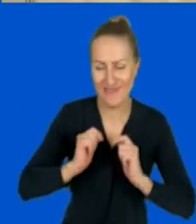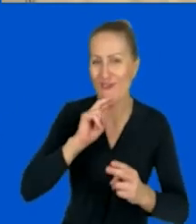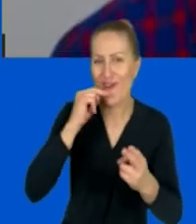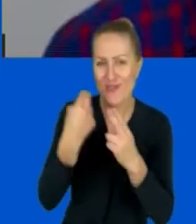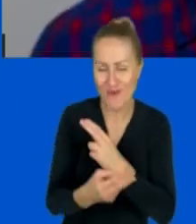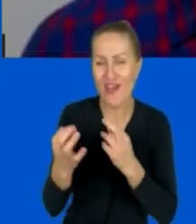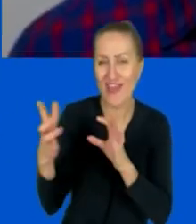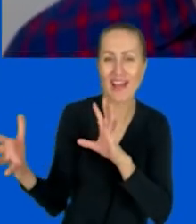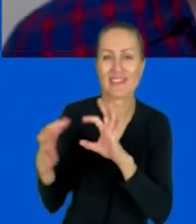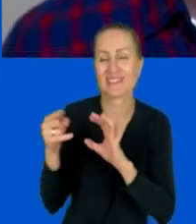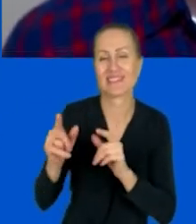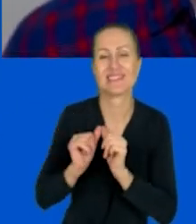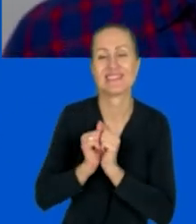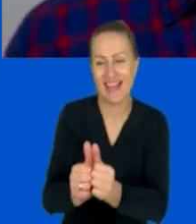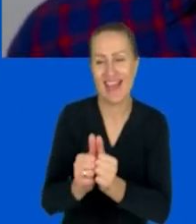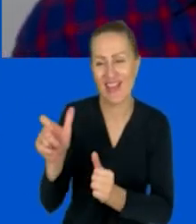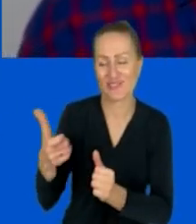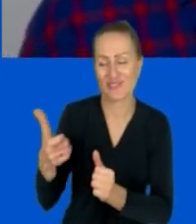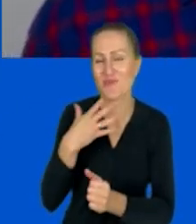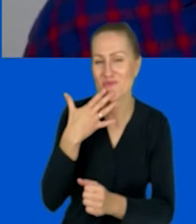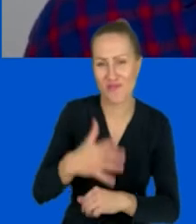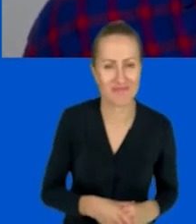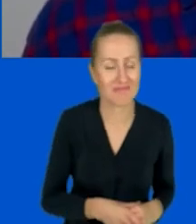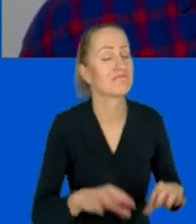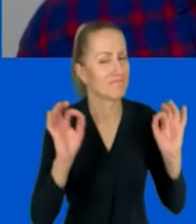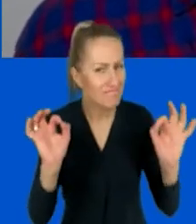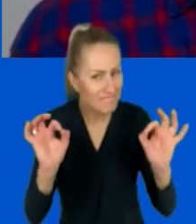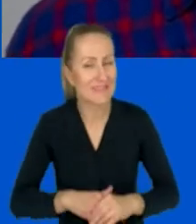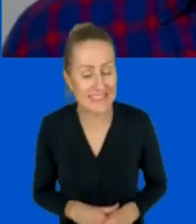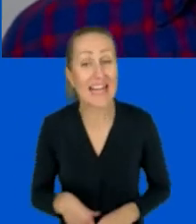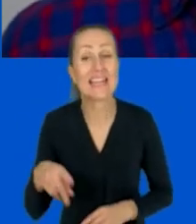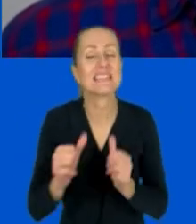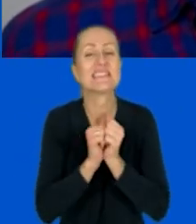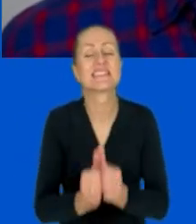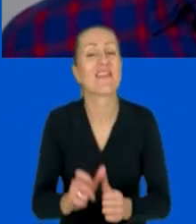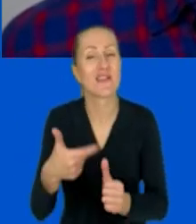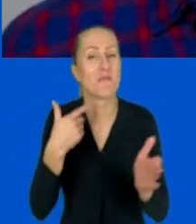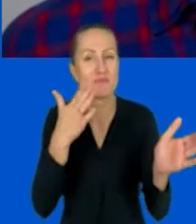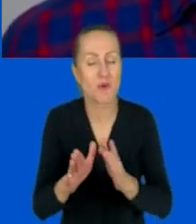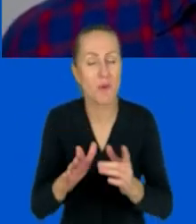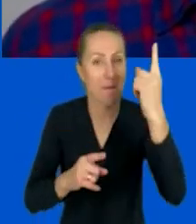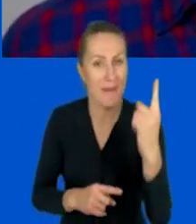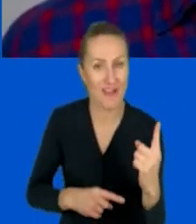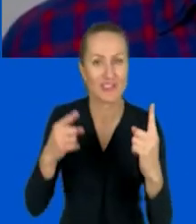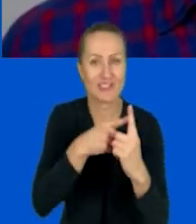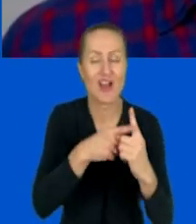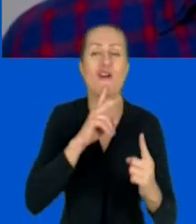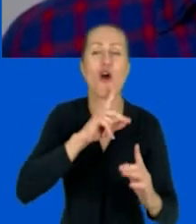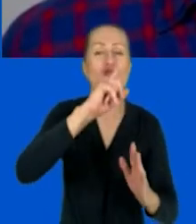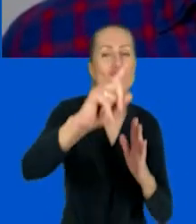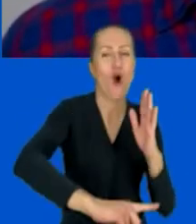razie do tych zadań, które przygotowałaś. Tak jest. Zadanie, które przygotowałam, to teraz zadanie pierwsze, to Koło Fortuny.